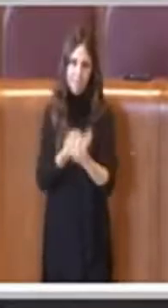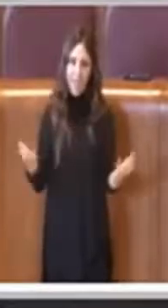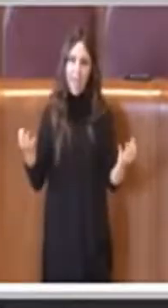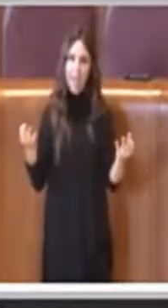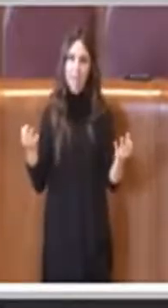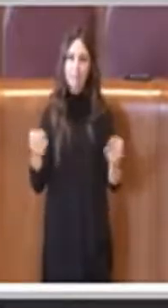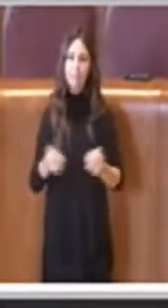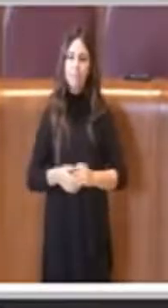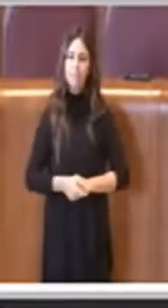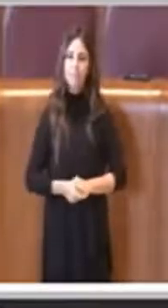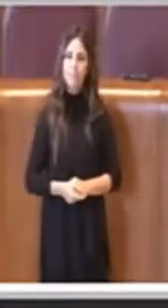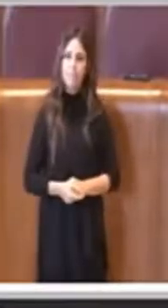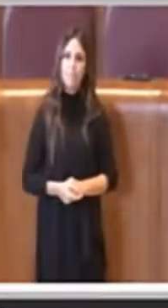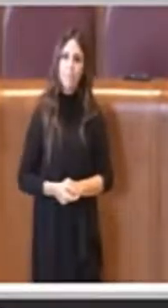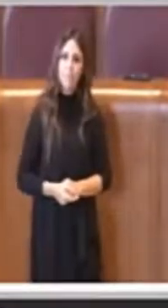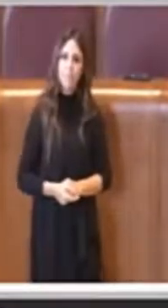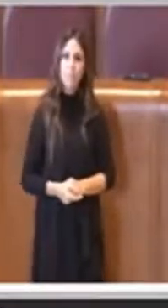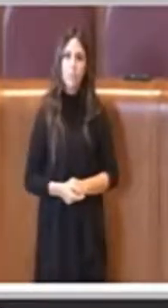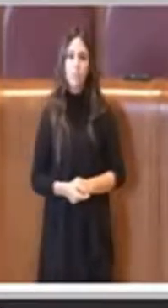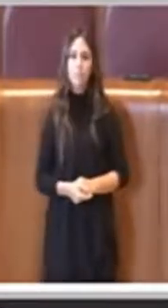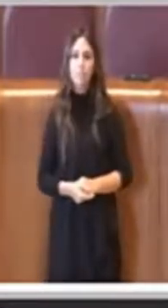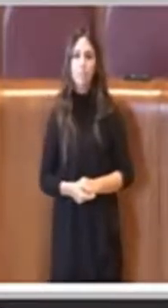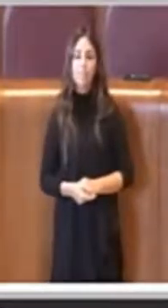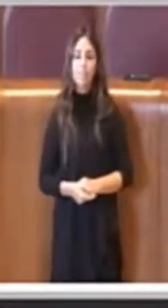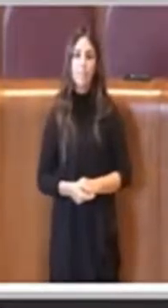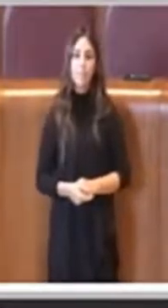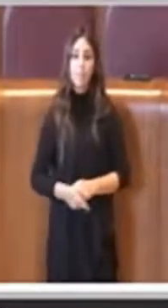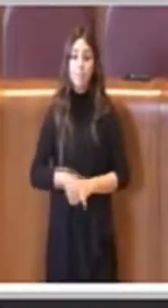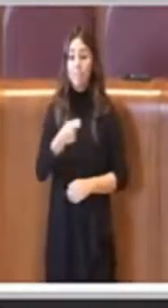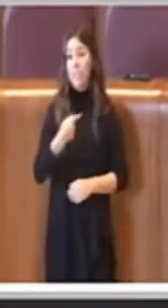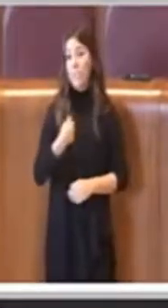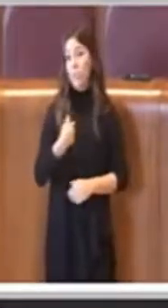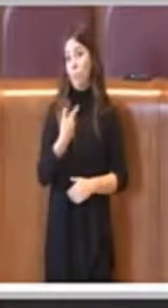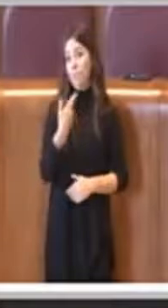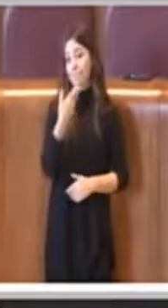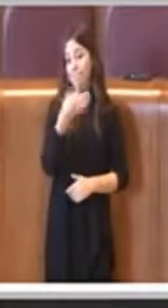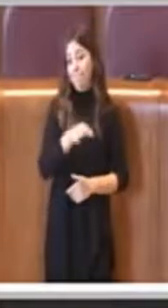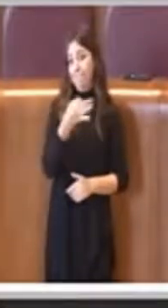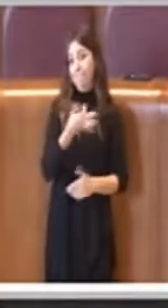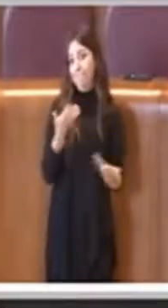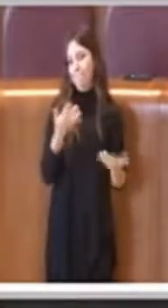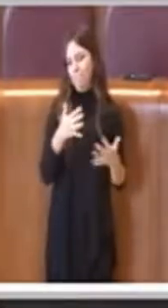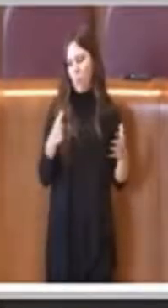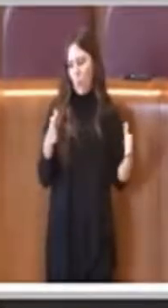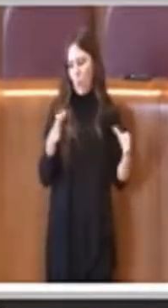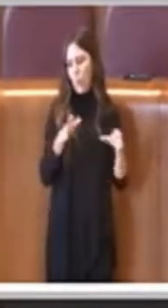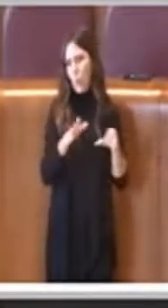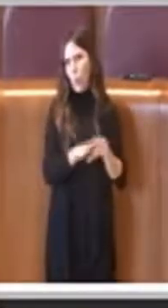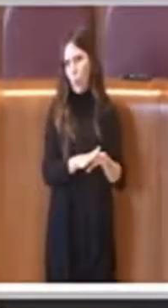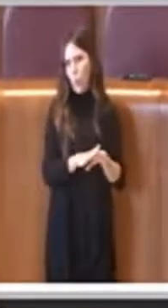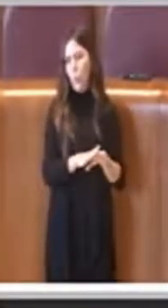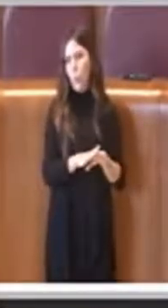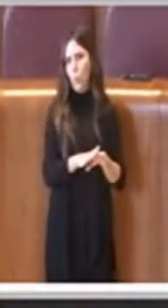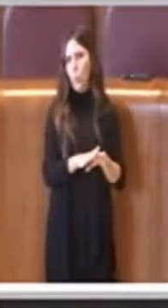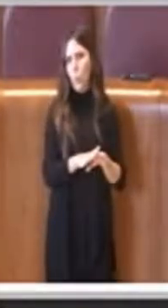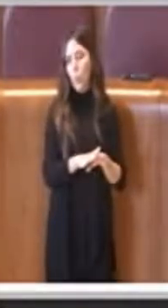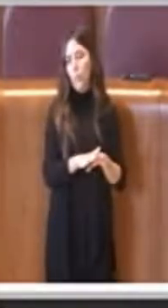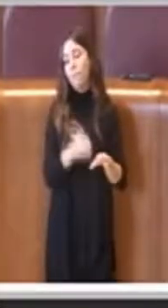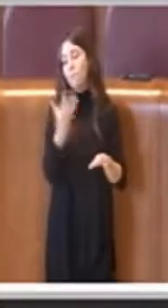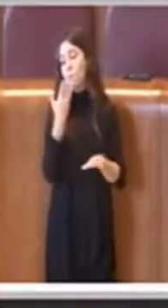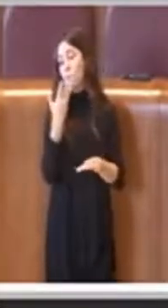Presidente, io ho terminato il mio intervento, vorrei